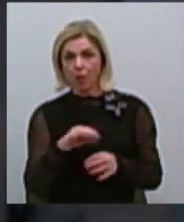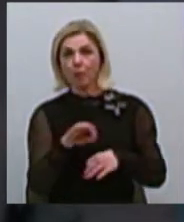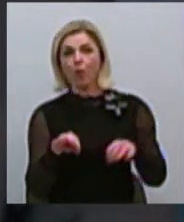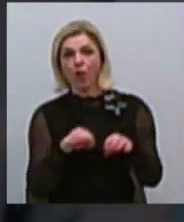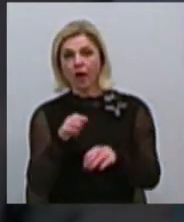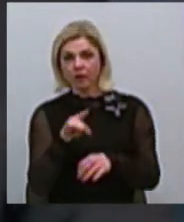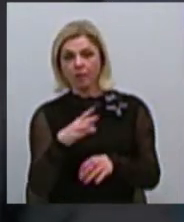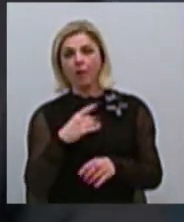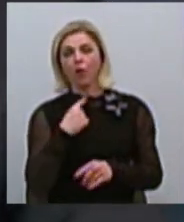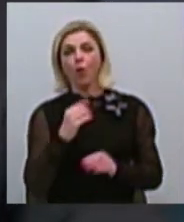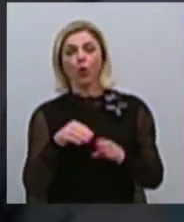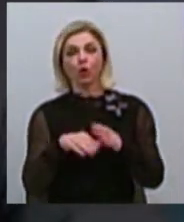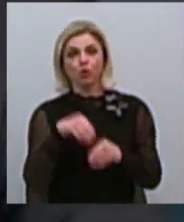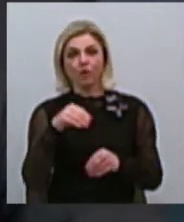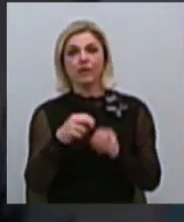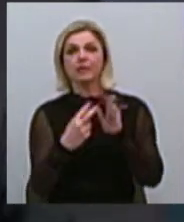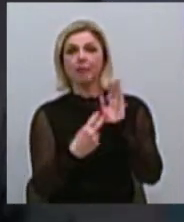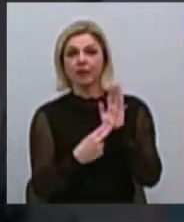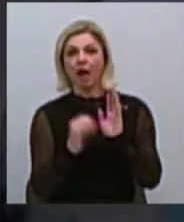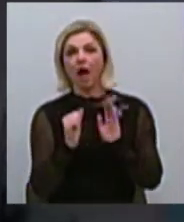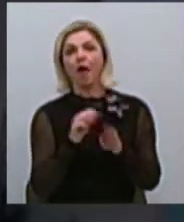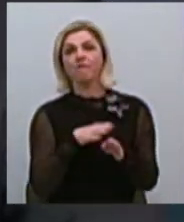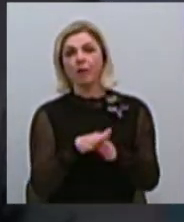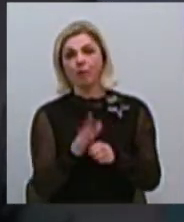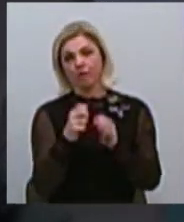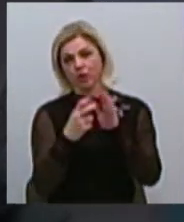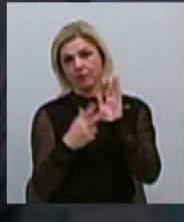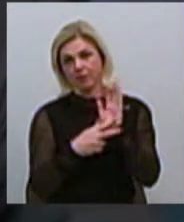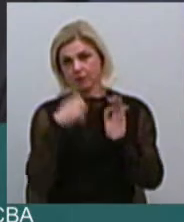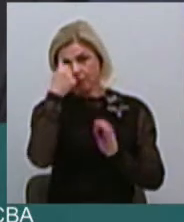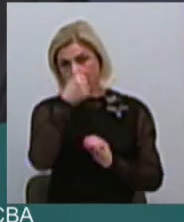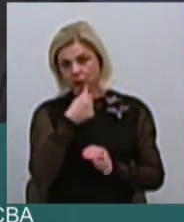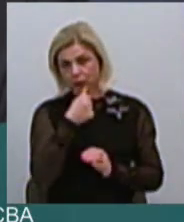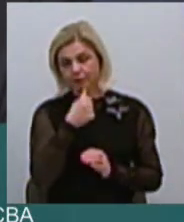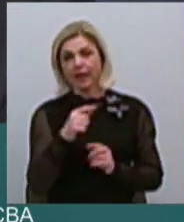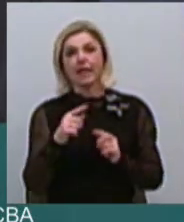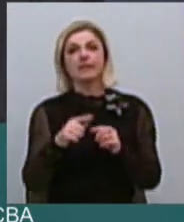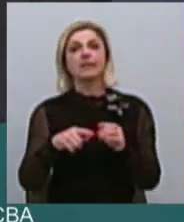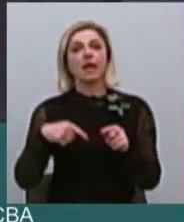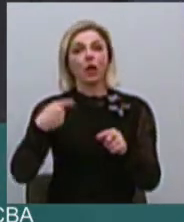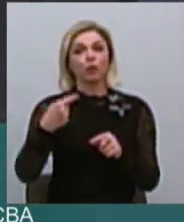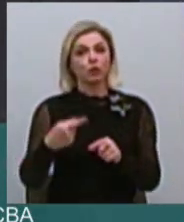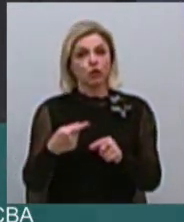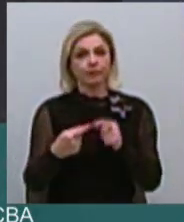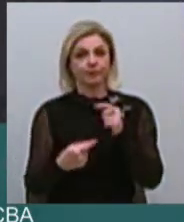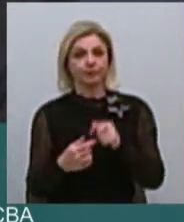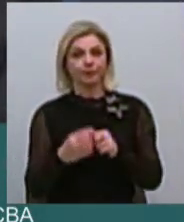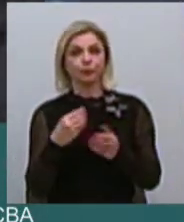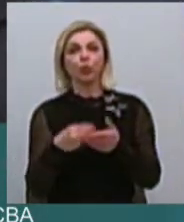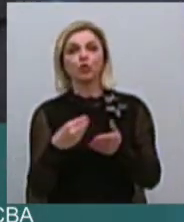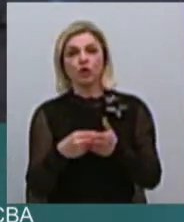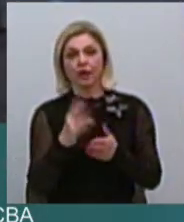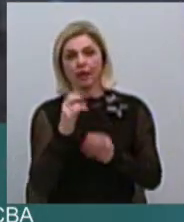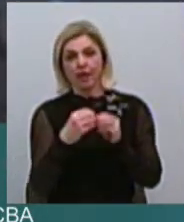проголосовані в 2017, а виповнені в 2018 году. Следуючий бюджет, который уже на